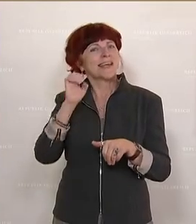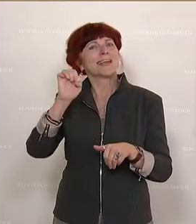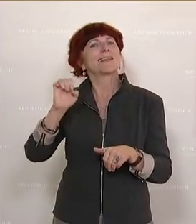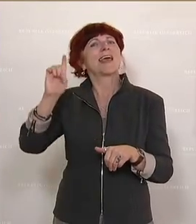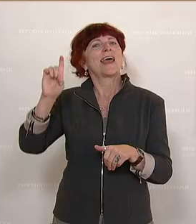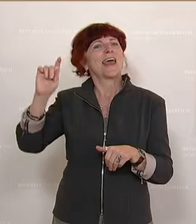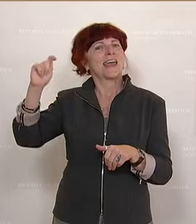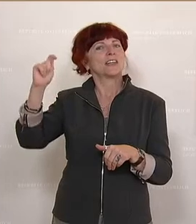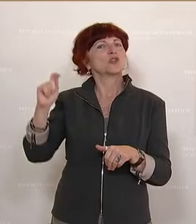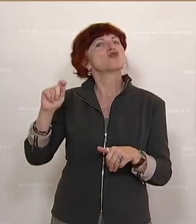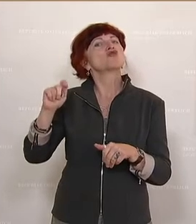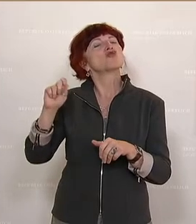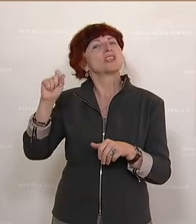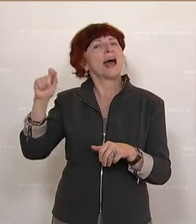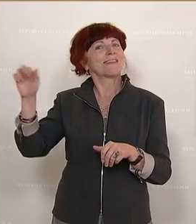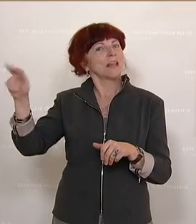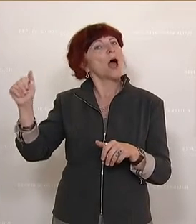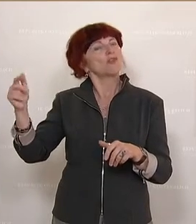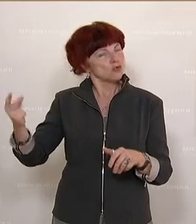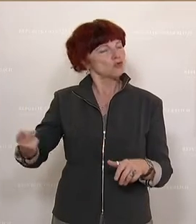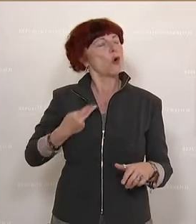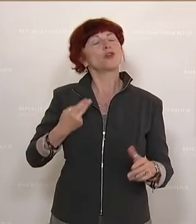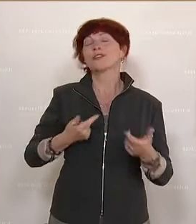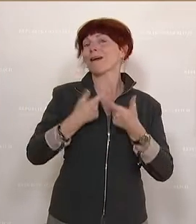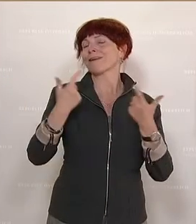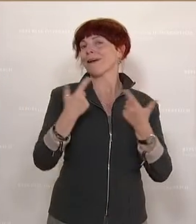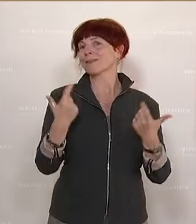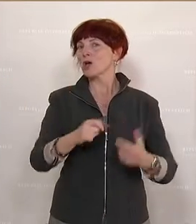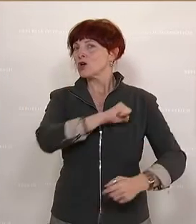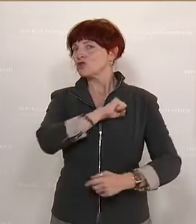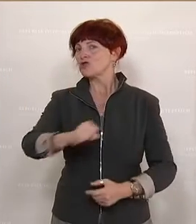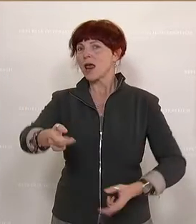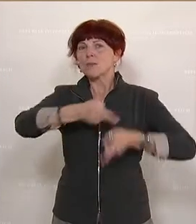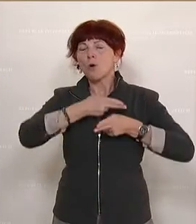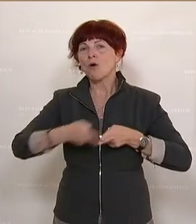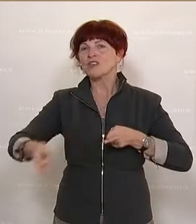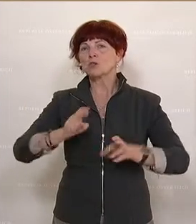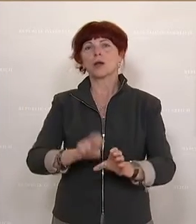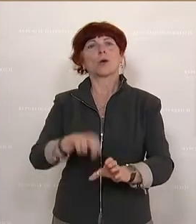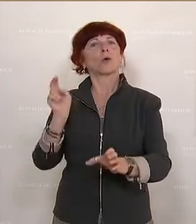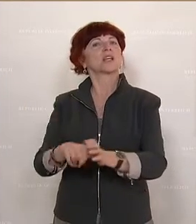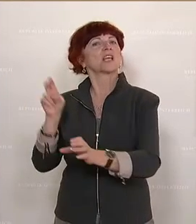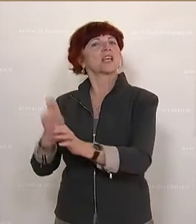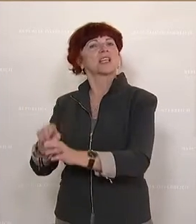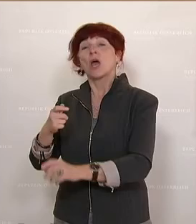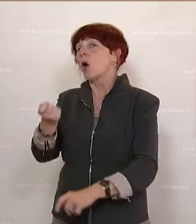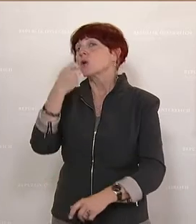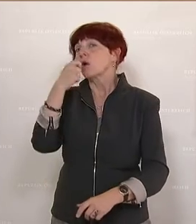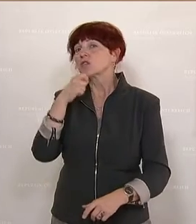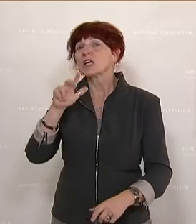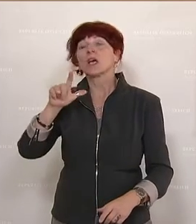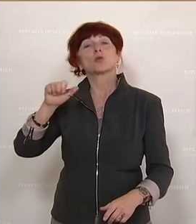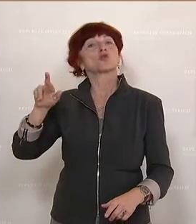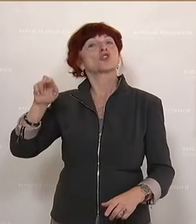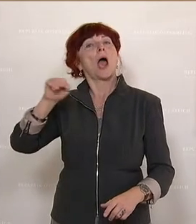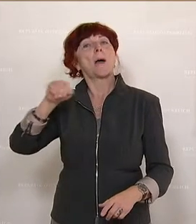Tagesordnungspunkten. Sie war stolz darauf, wie schnell und professionell die Rücktritte der Ministerinnen Köstinger und Schramböck über die